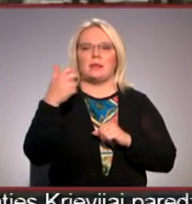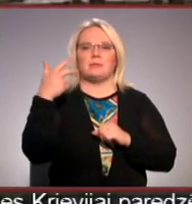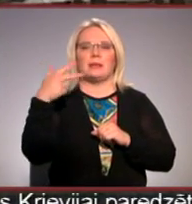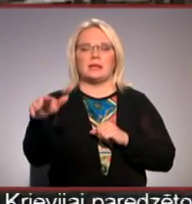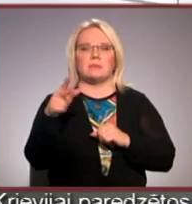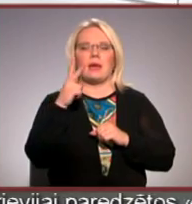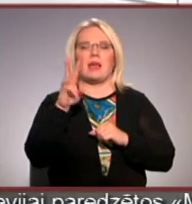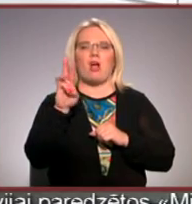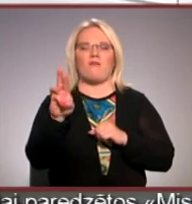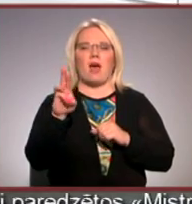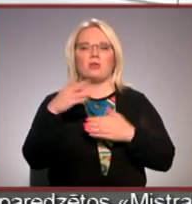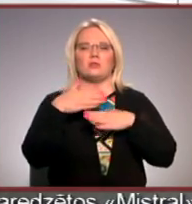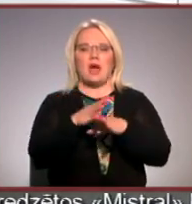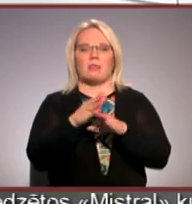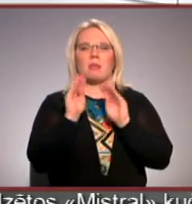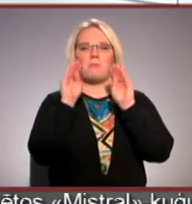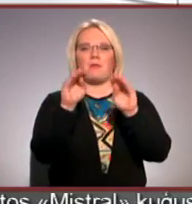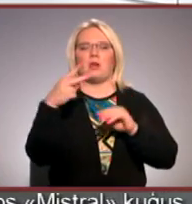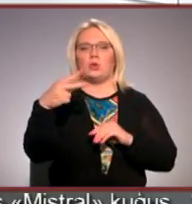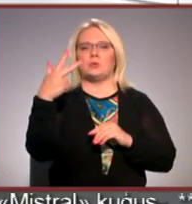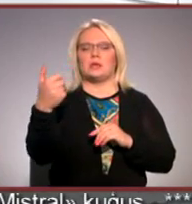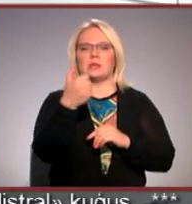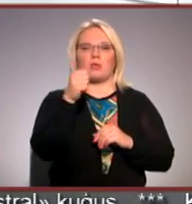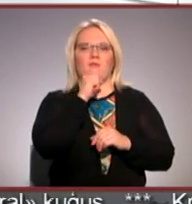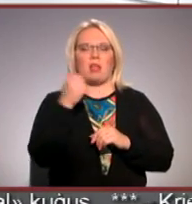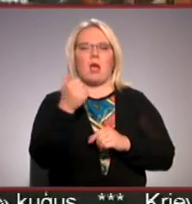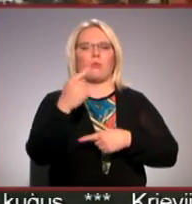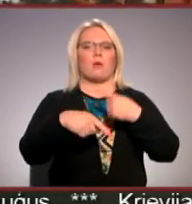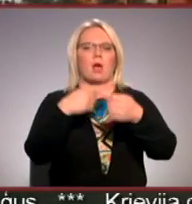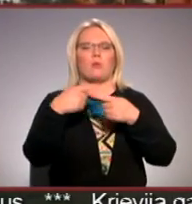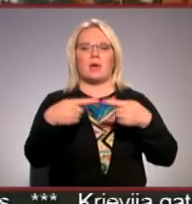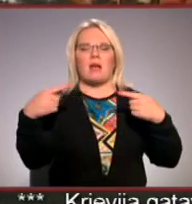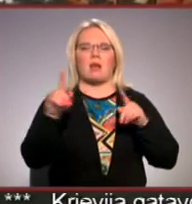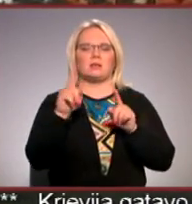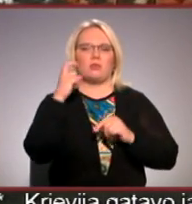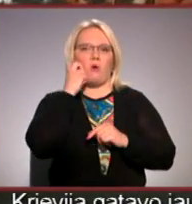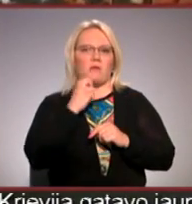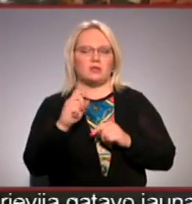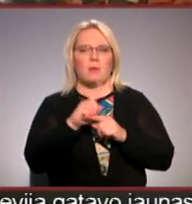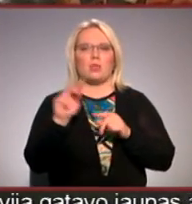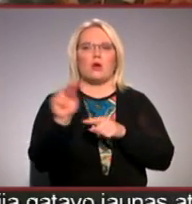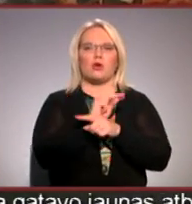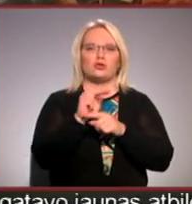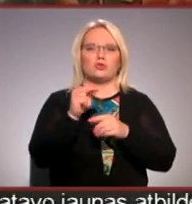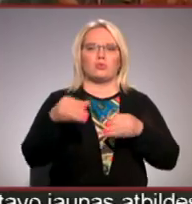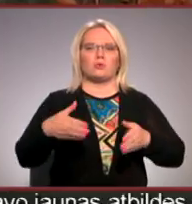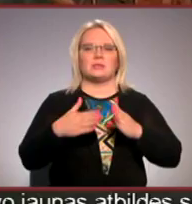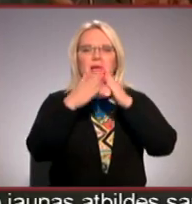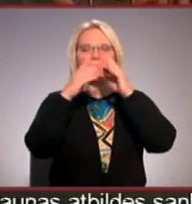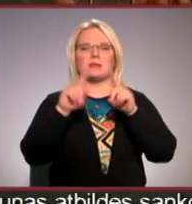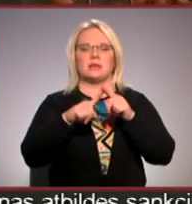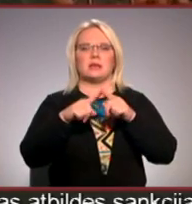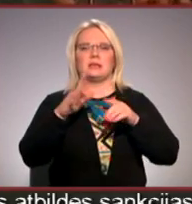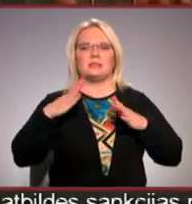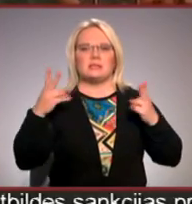sadāls ietais piebūvēta 23 gadus vēlāk. Gadu gaitā iekārtas ir novecojušas, bet konstrukcijas cietušas no laika zoba,